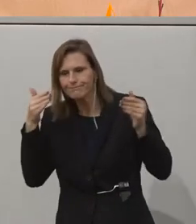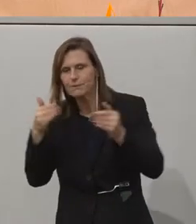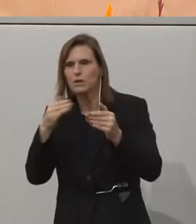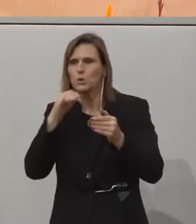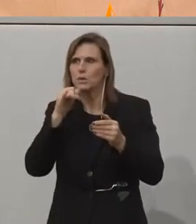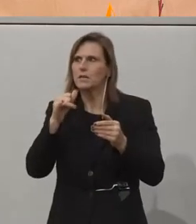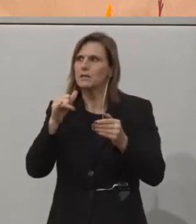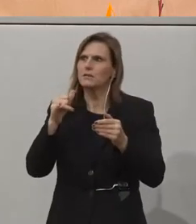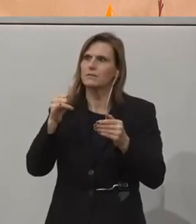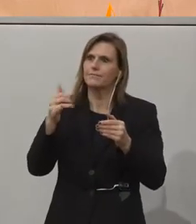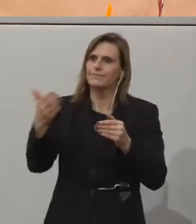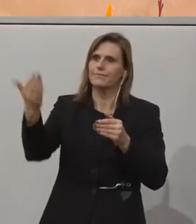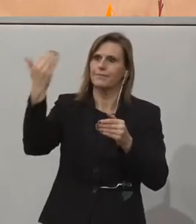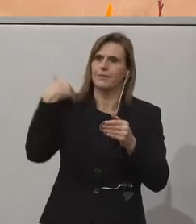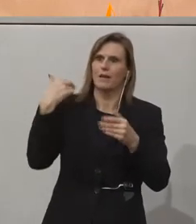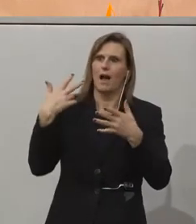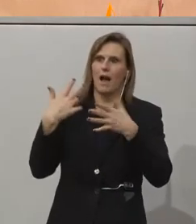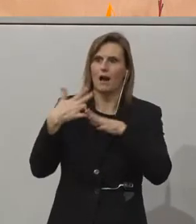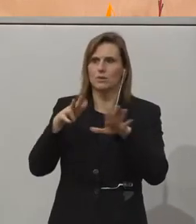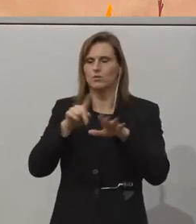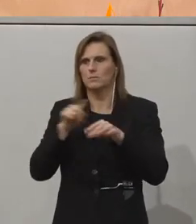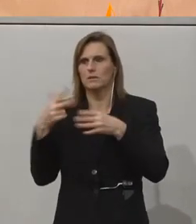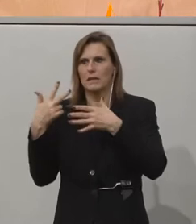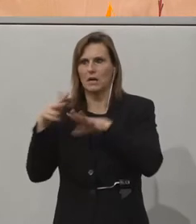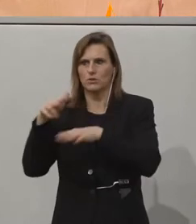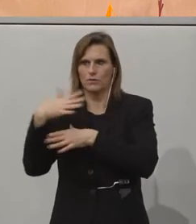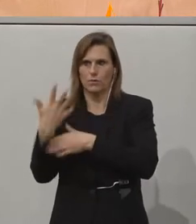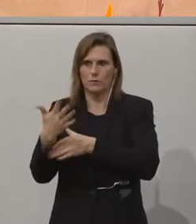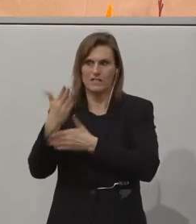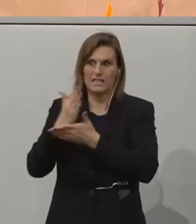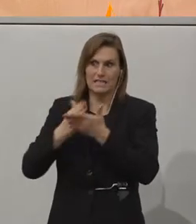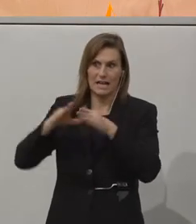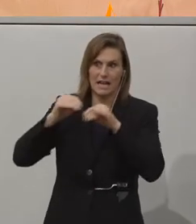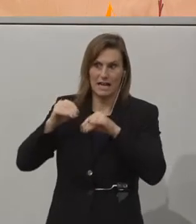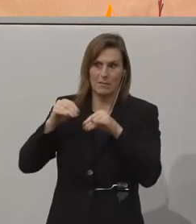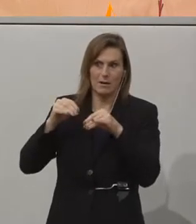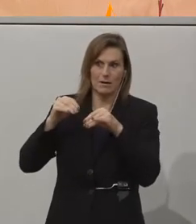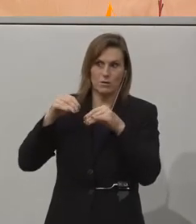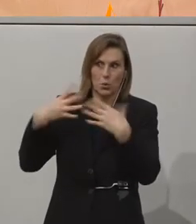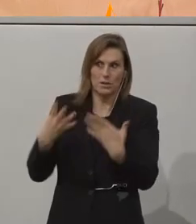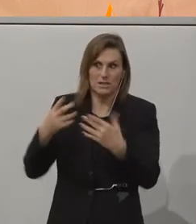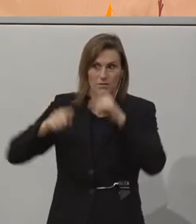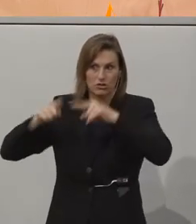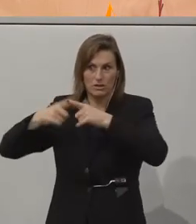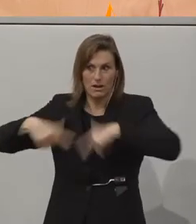Vergangenheit zwischen 800 und 850 TeilnehmerInnen aus 90 Ländern, sondern jedenfalls